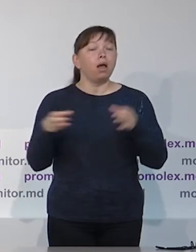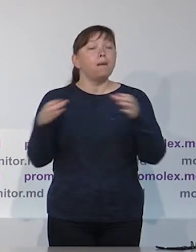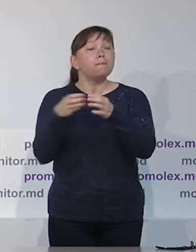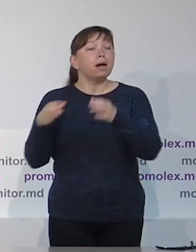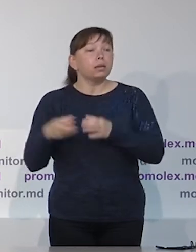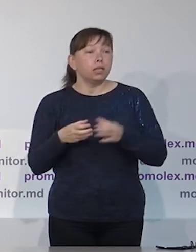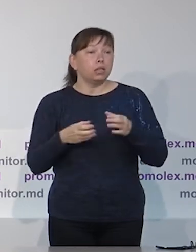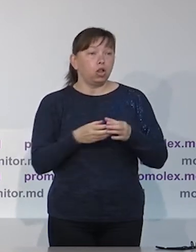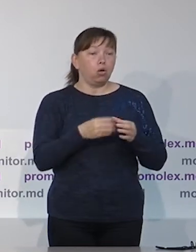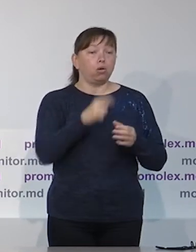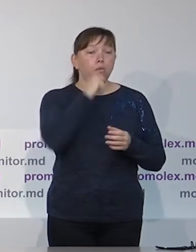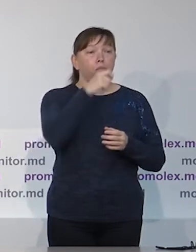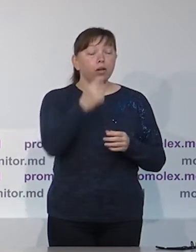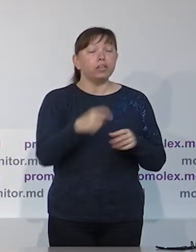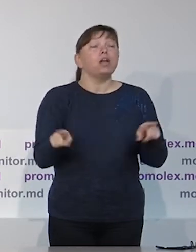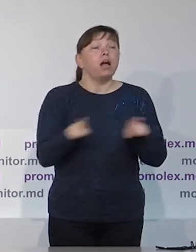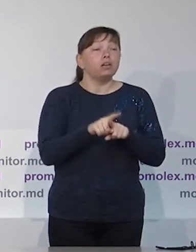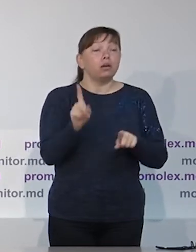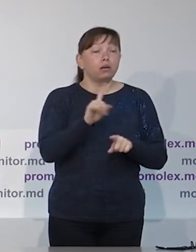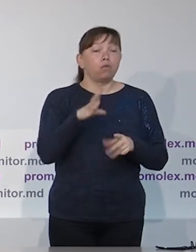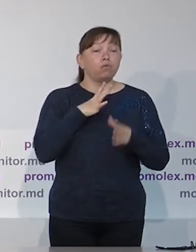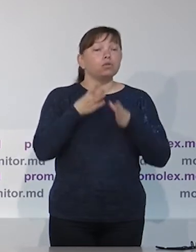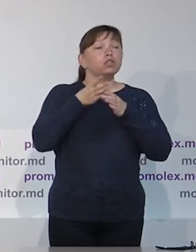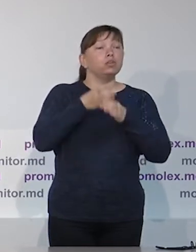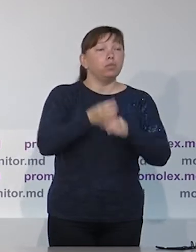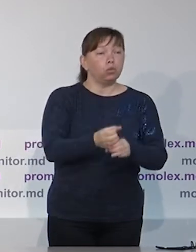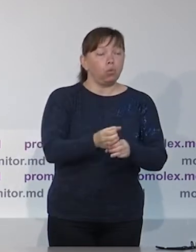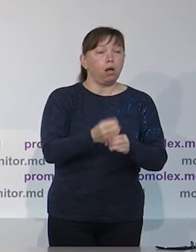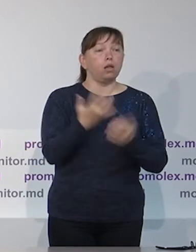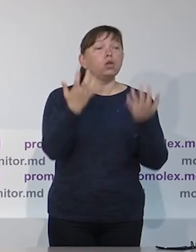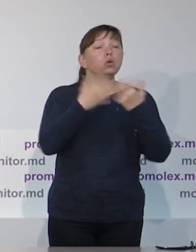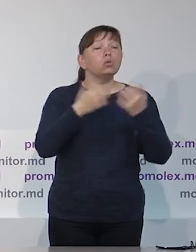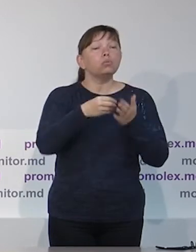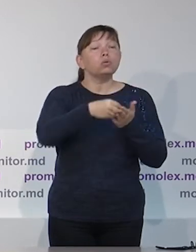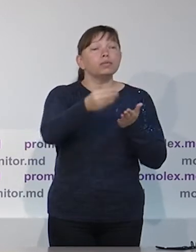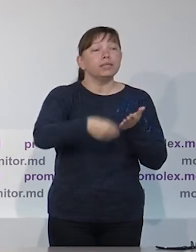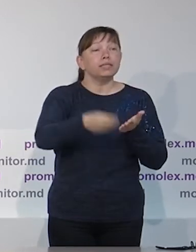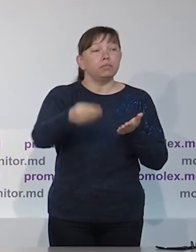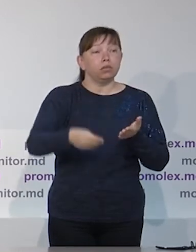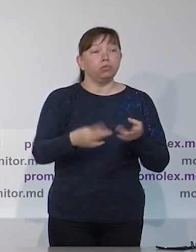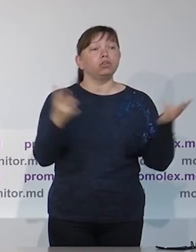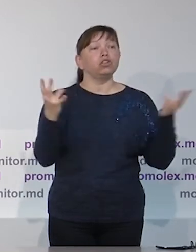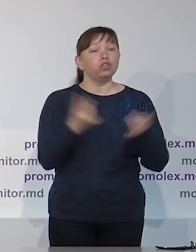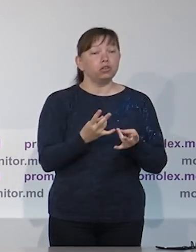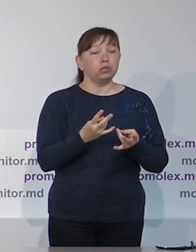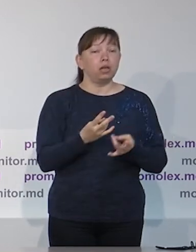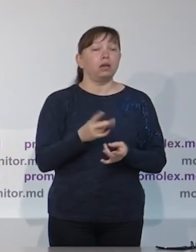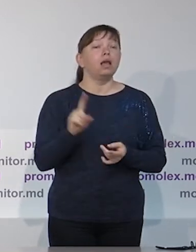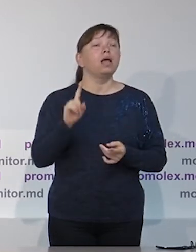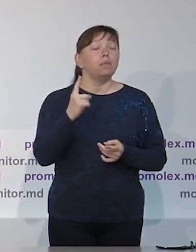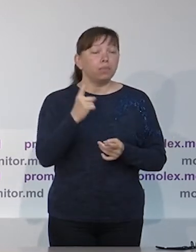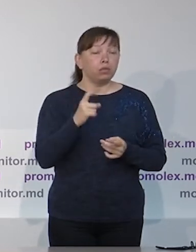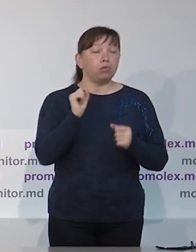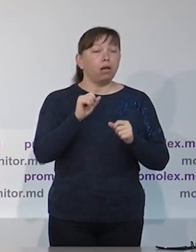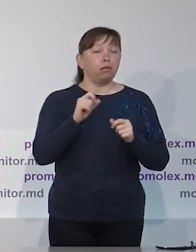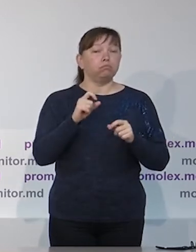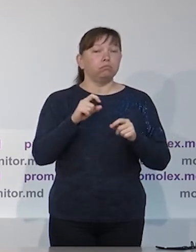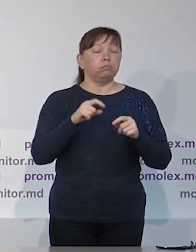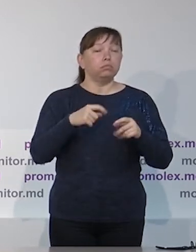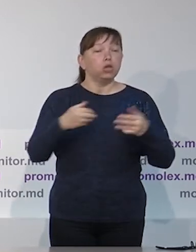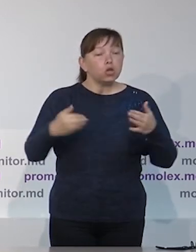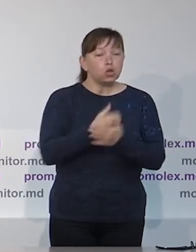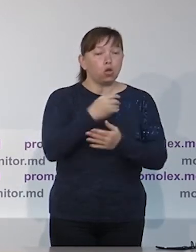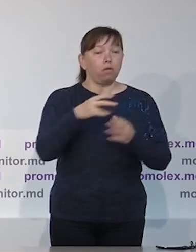которые хотят исполнить свои права избирателей. Этим же законом были внесены изменения в